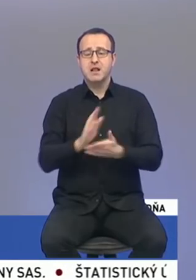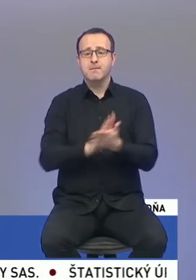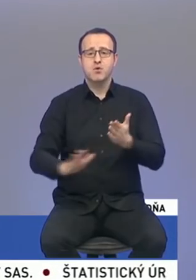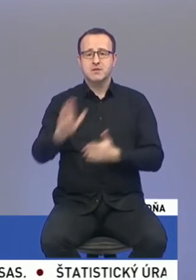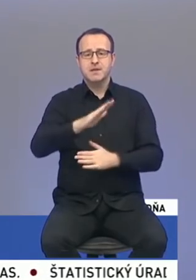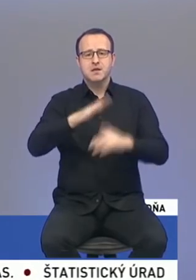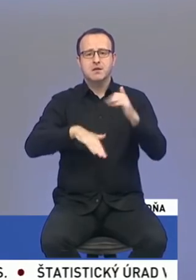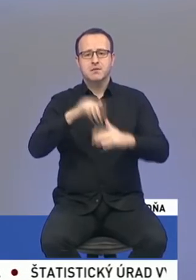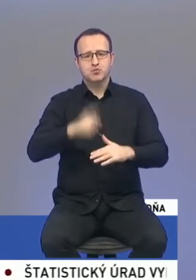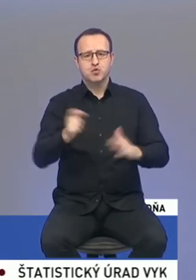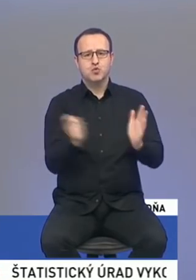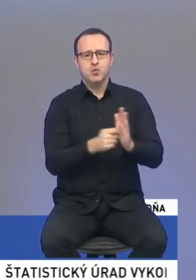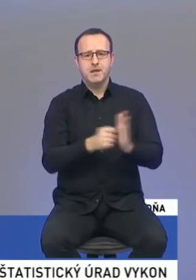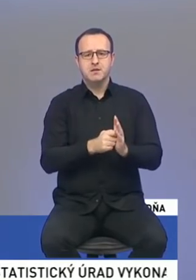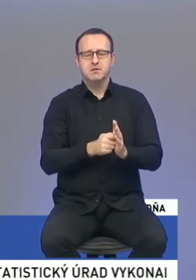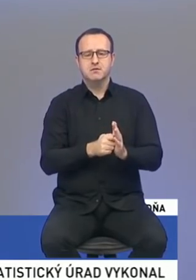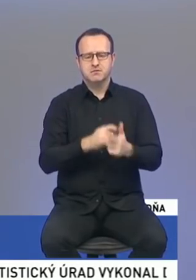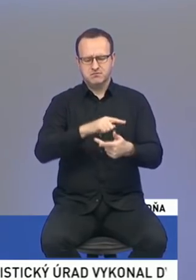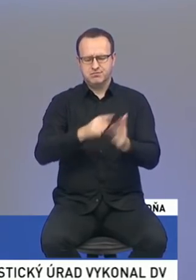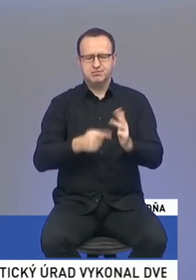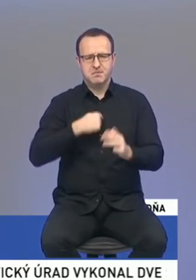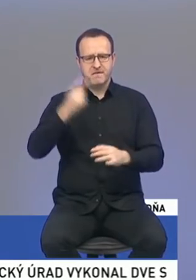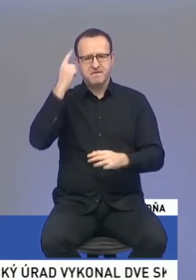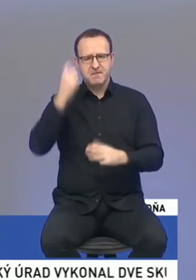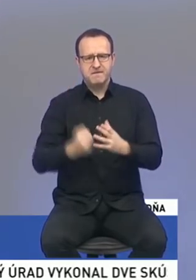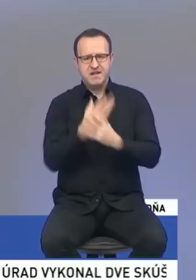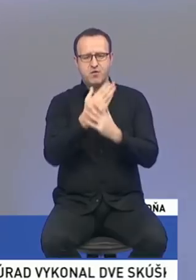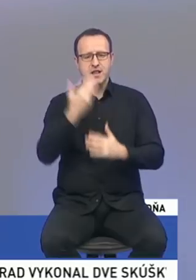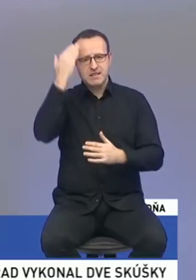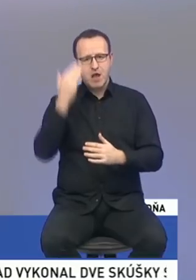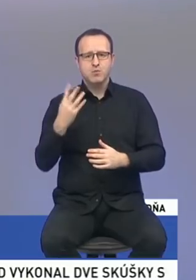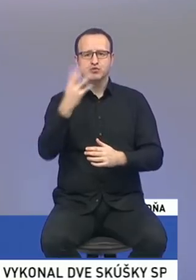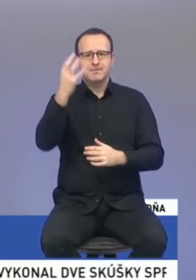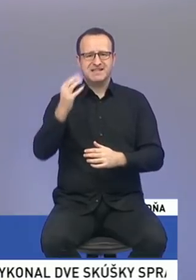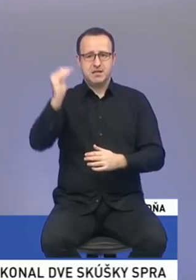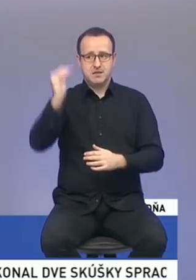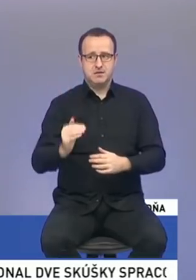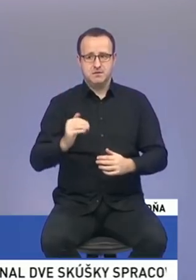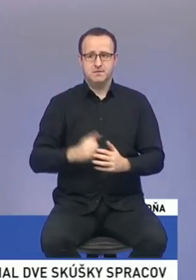by ich musel kúpiť. To znamená rôzne aspekty, ktoré nám vedia vytvoriť ten nájom o 40% nižší.